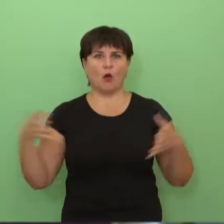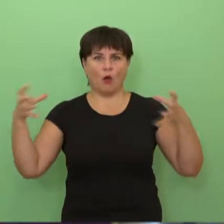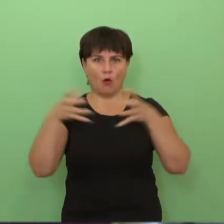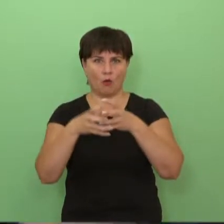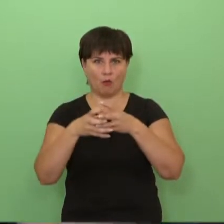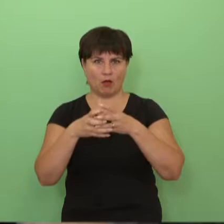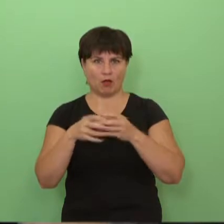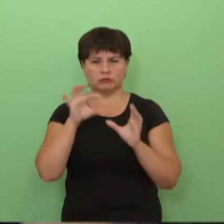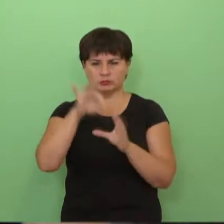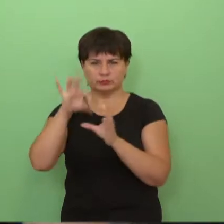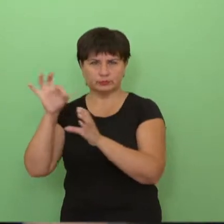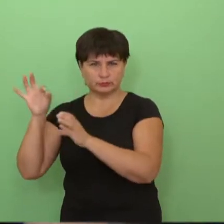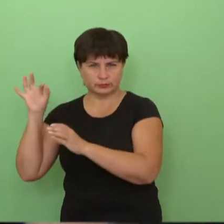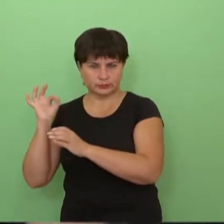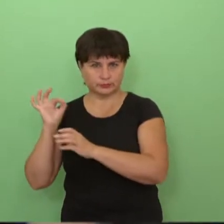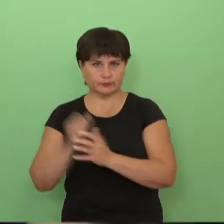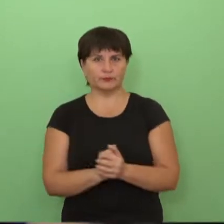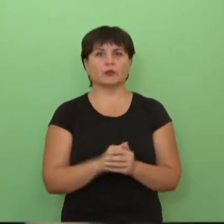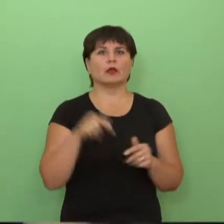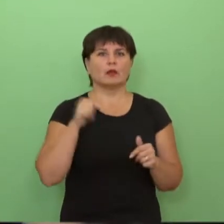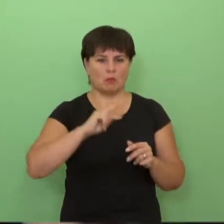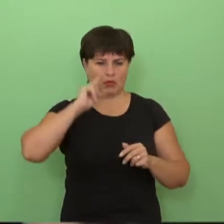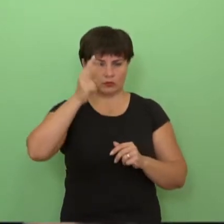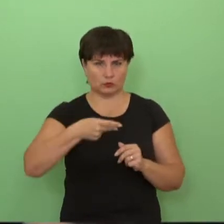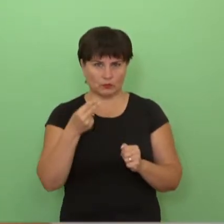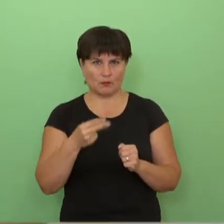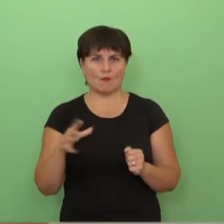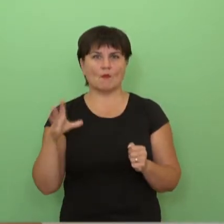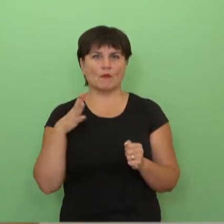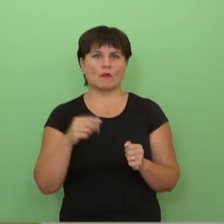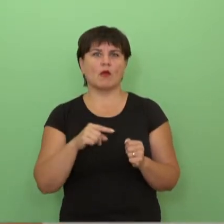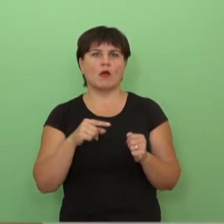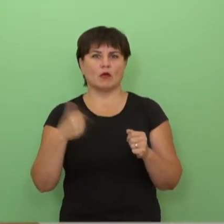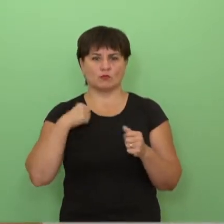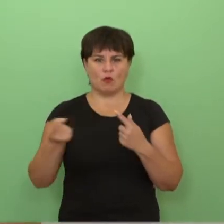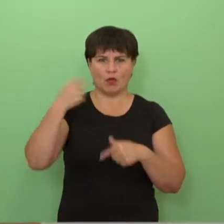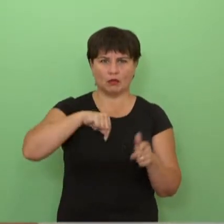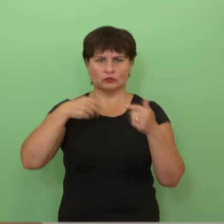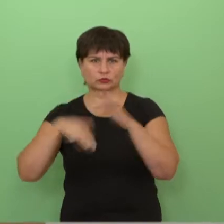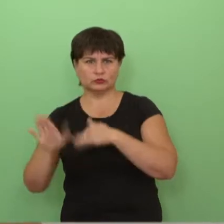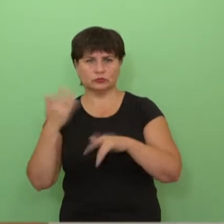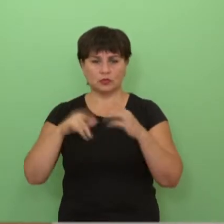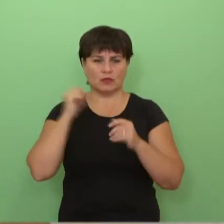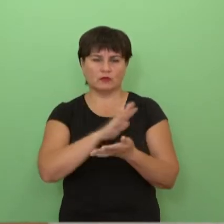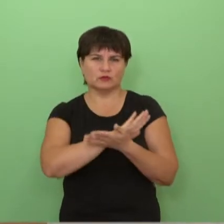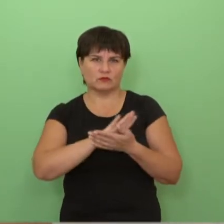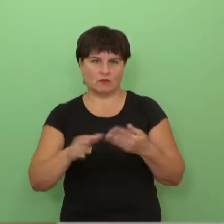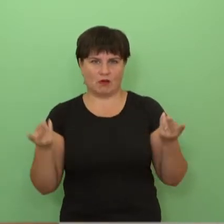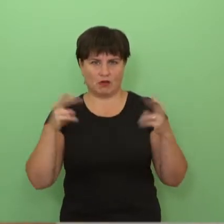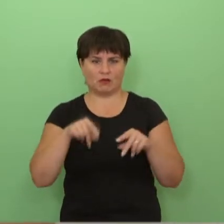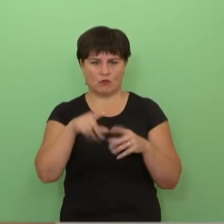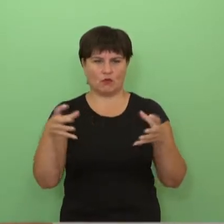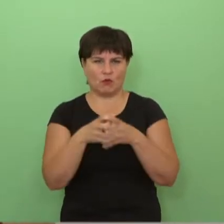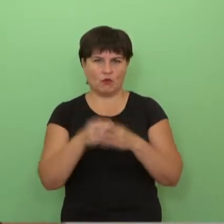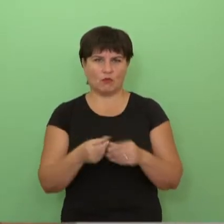svarbus, tai komandos formavimo metai. Kadangi iš tikrųjų per du metus pavyko išgrįninti tokią komandą, su